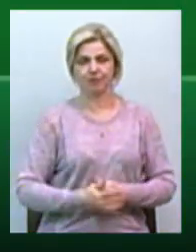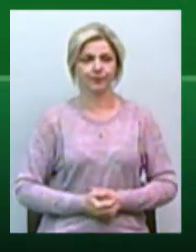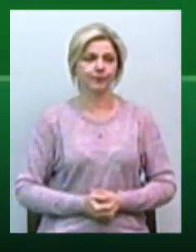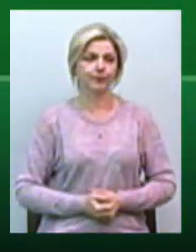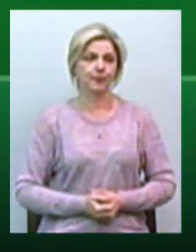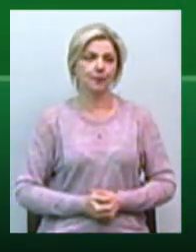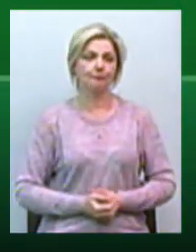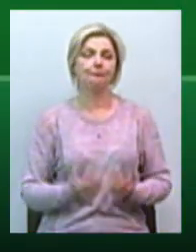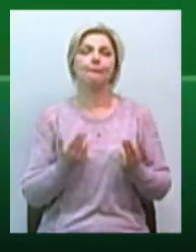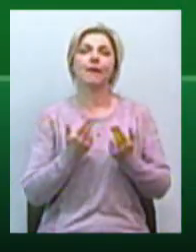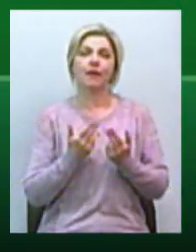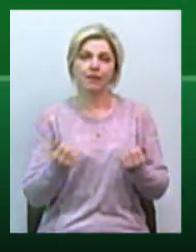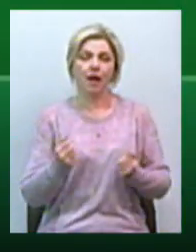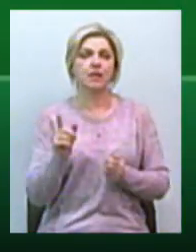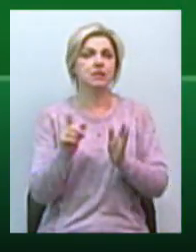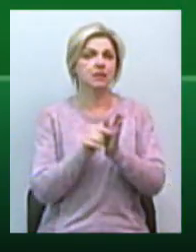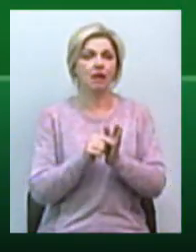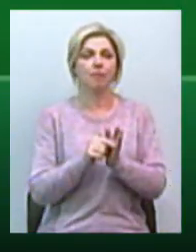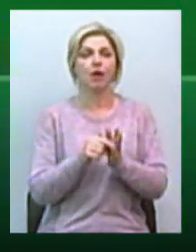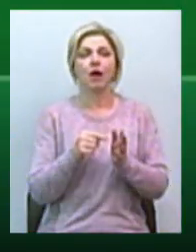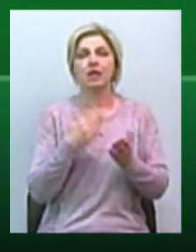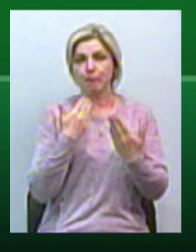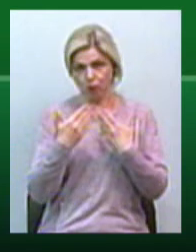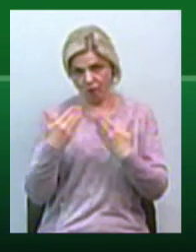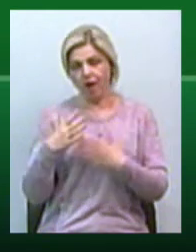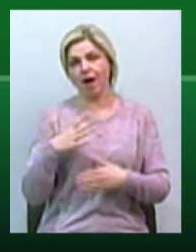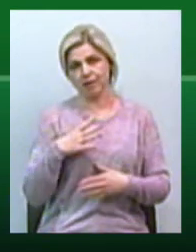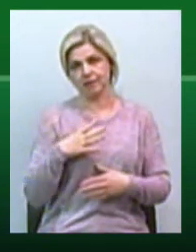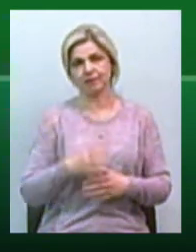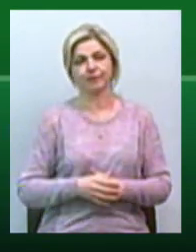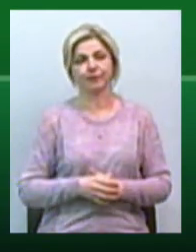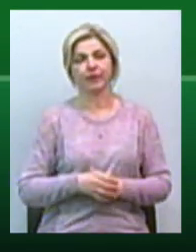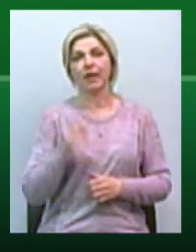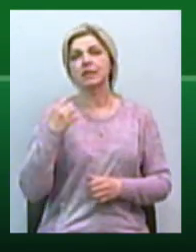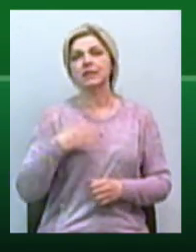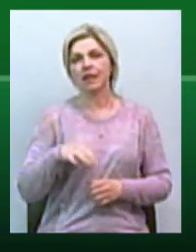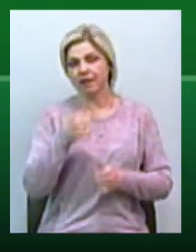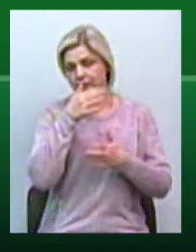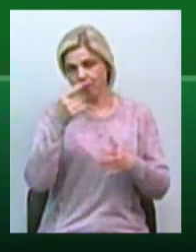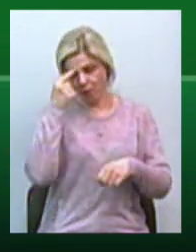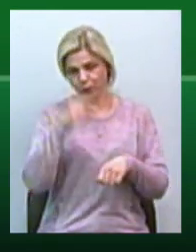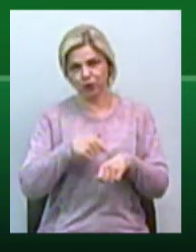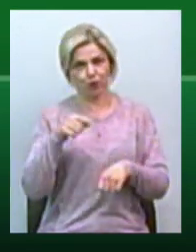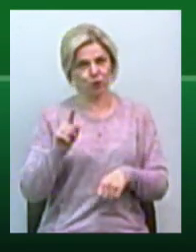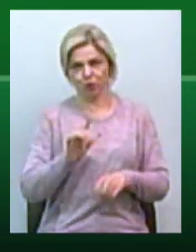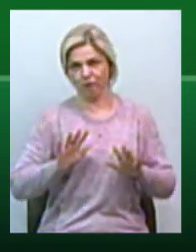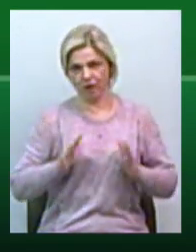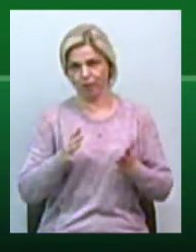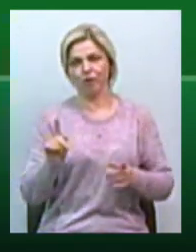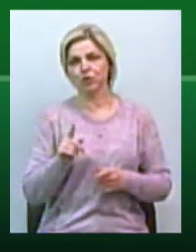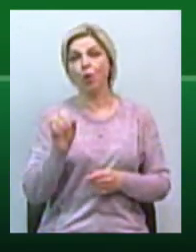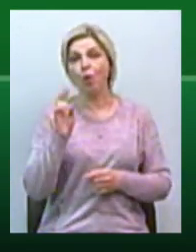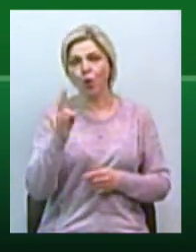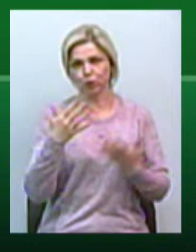Я вже з ним спілкувалась. Він не може збагнути, що відбувається, що він вже в Україні.